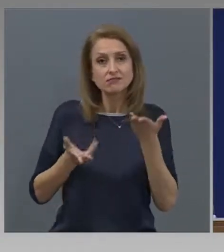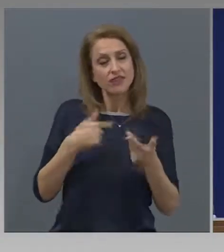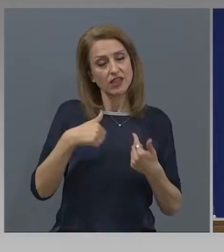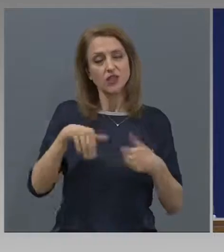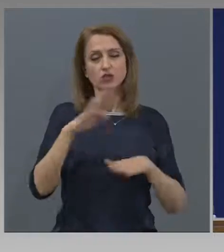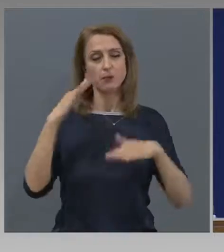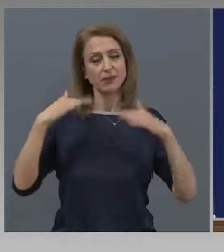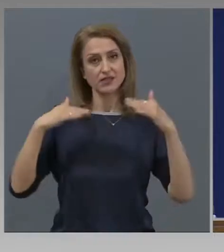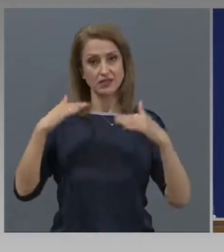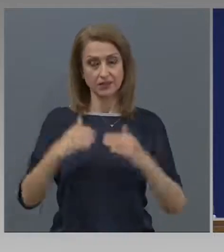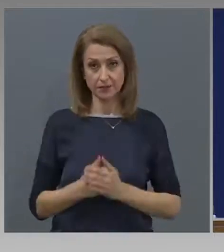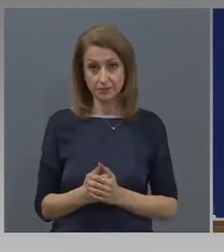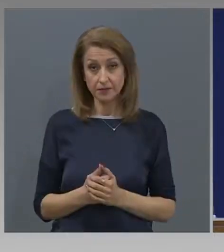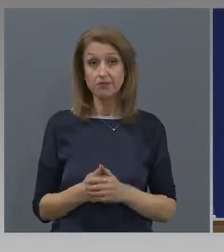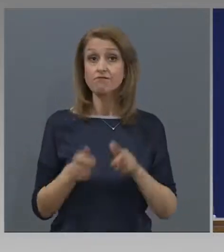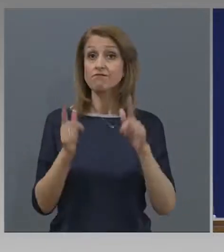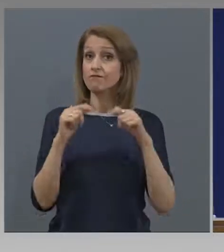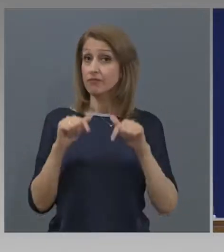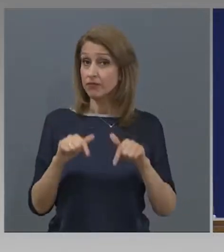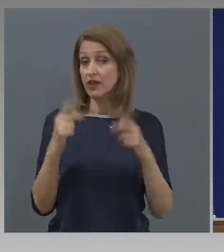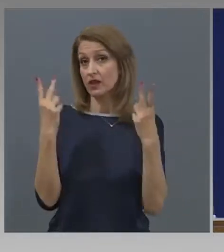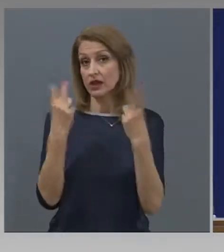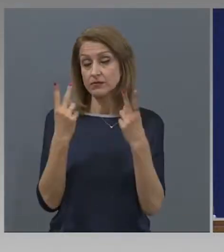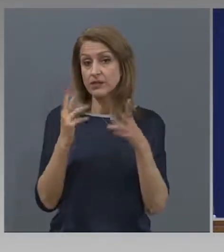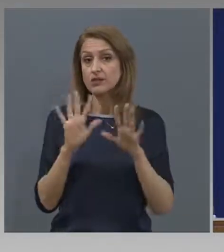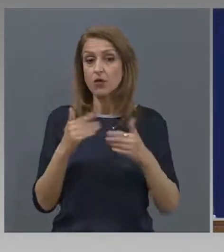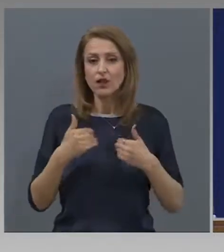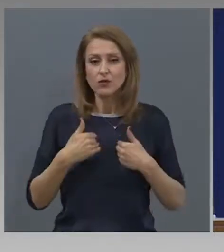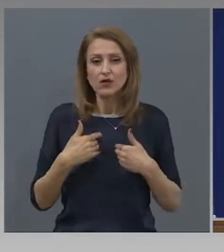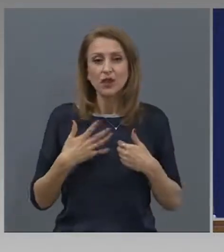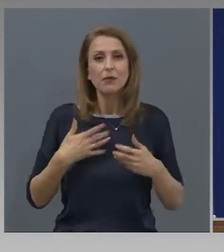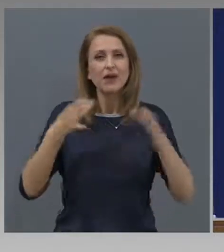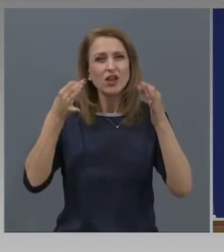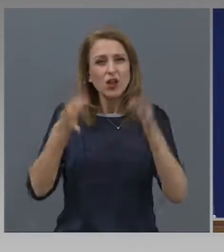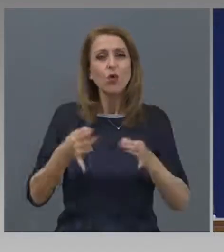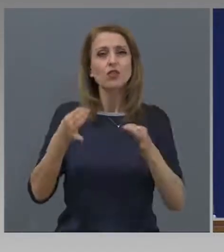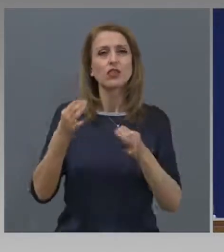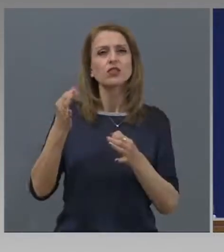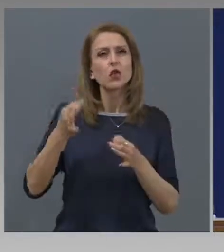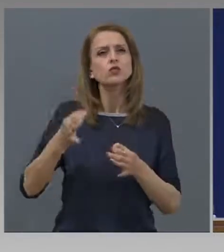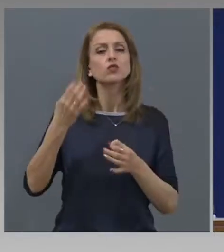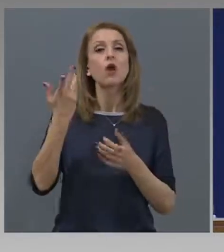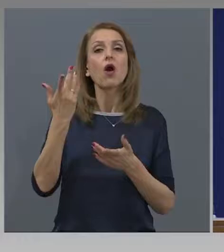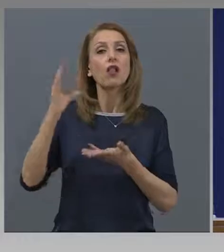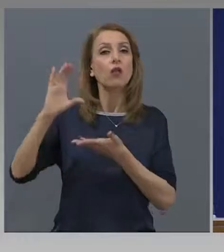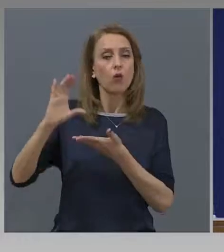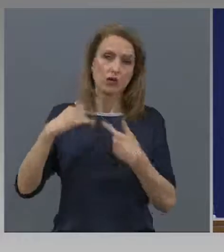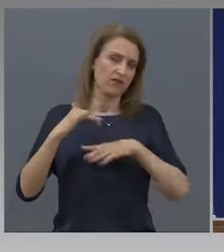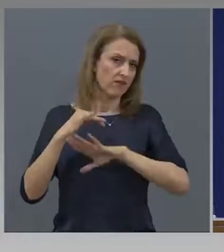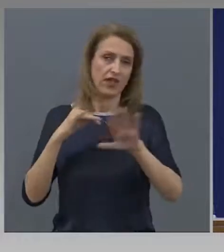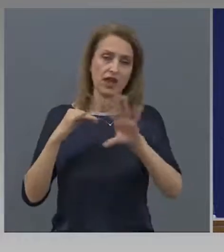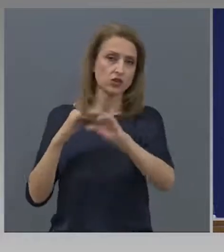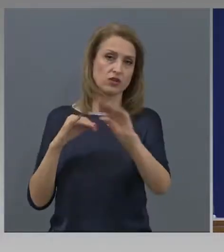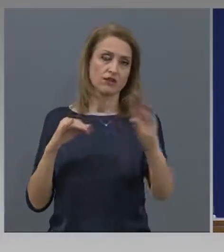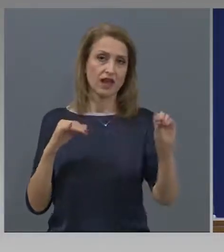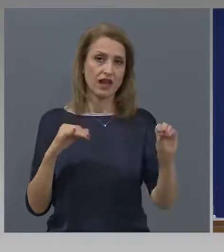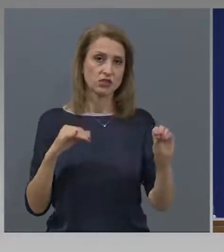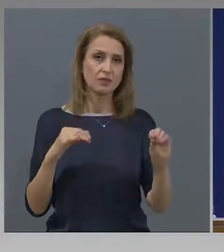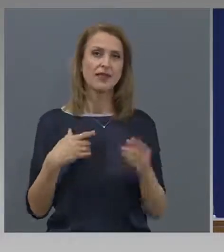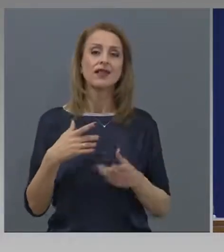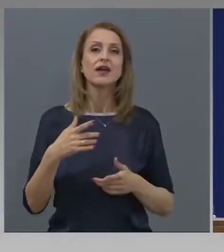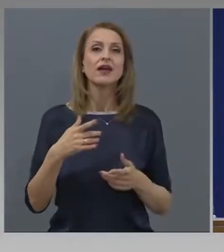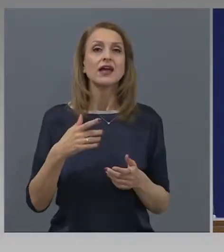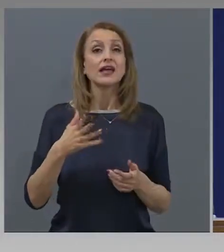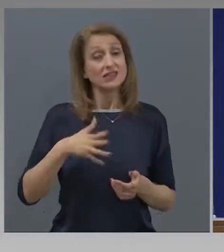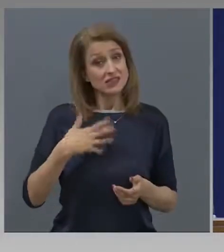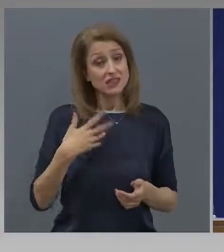Разбира се, в момента в който това имаме конкретни суми, ние ще ви кажем, но искам просто да казвам този анонс, защото